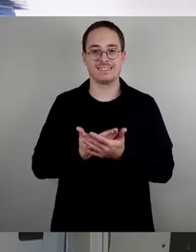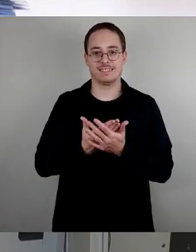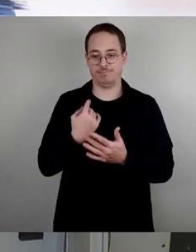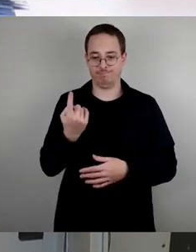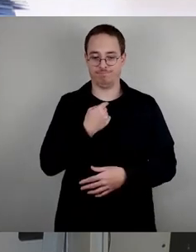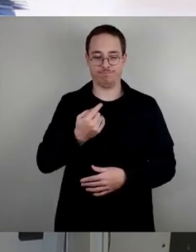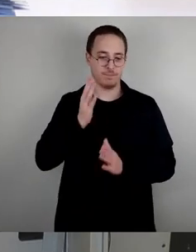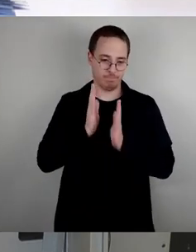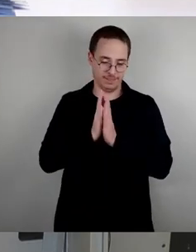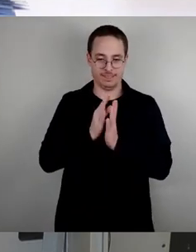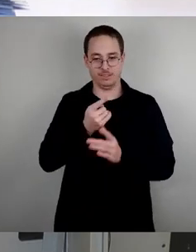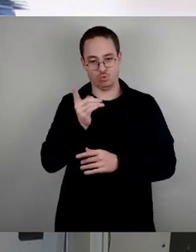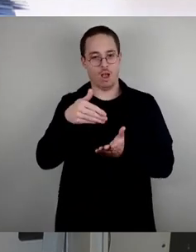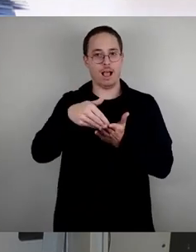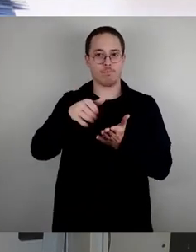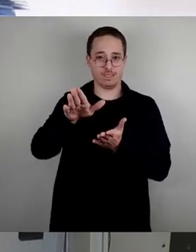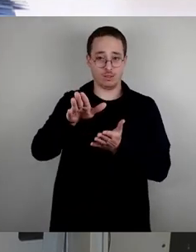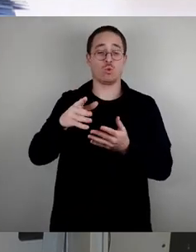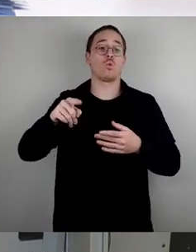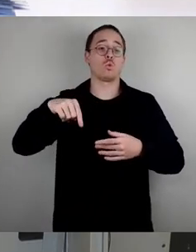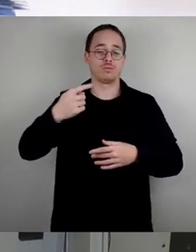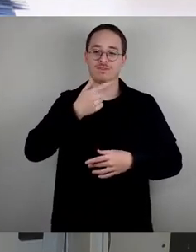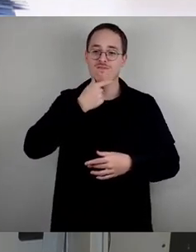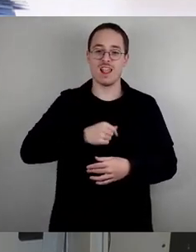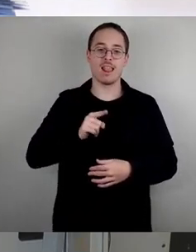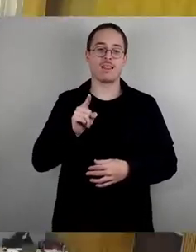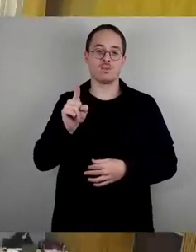einer Satzung zur Zweckentfremdung. Vielen Dank.